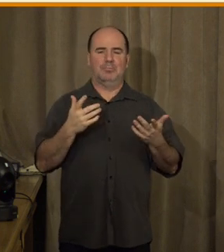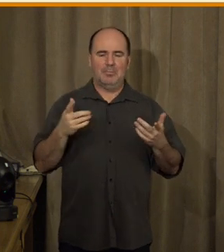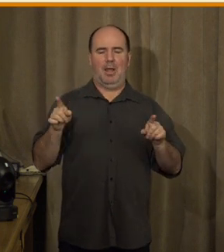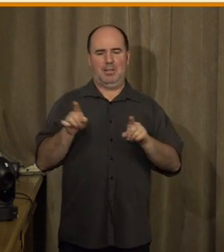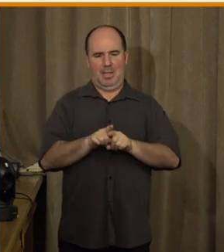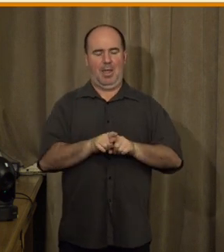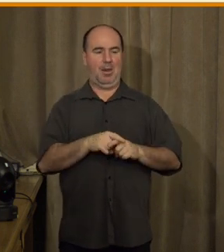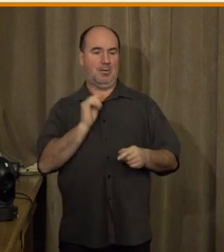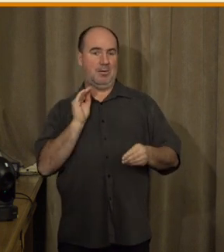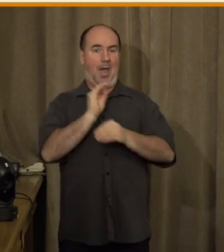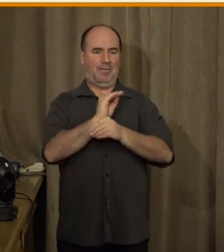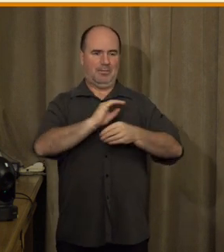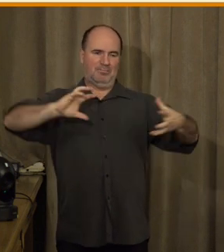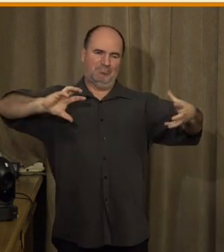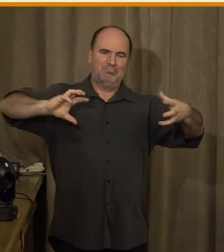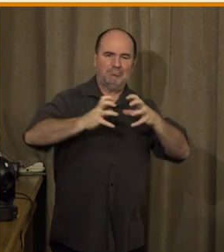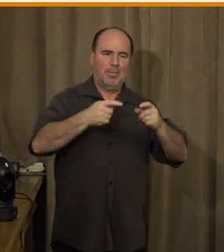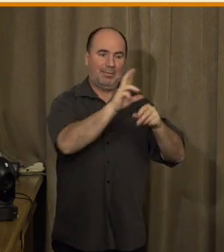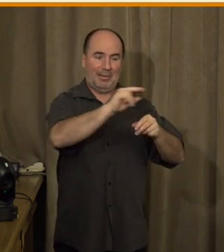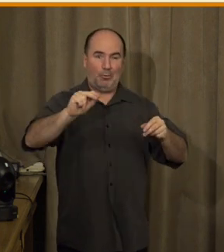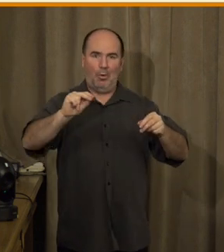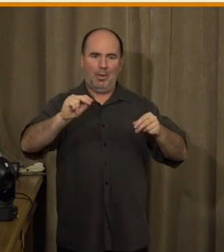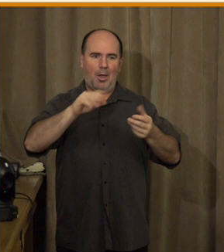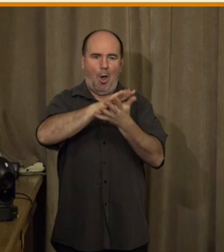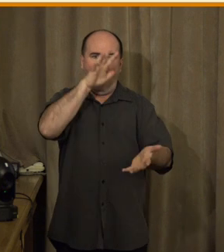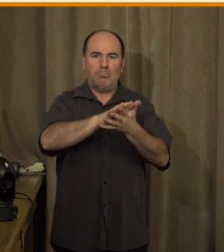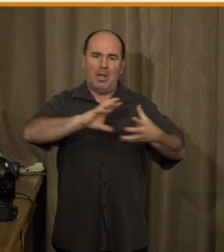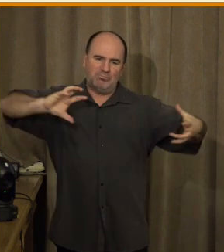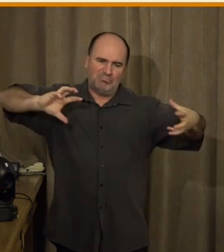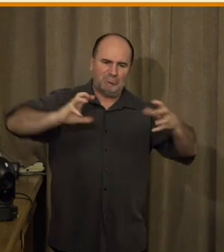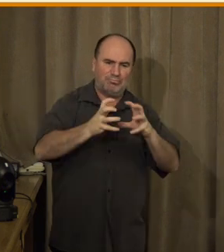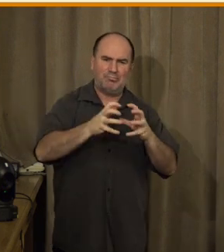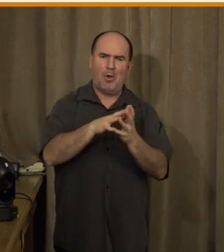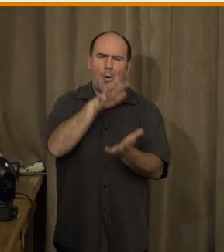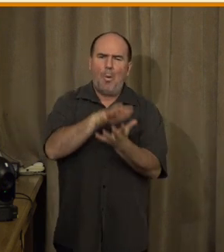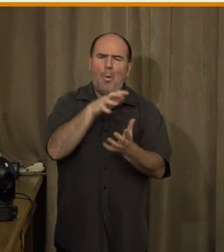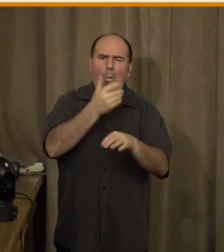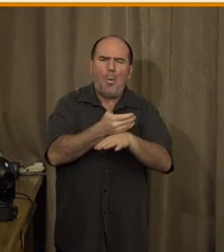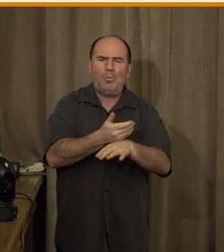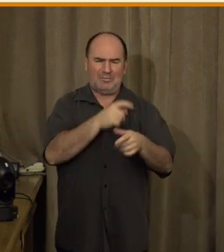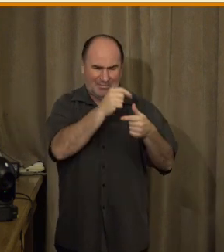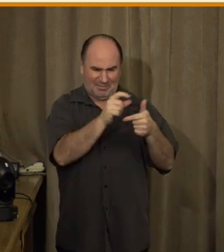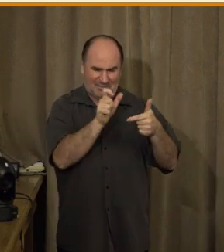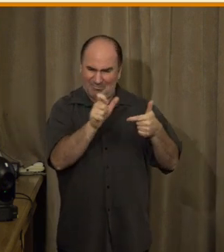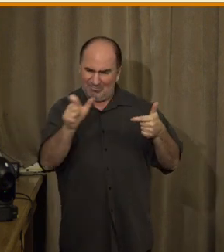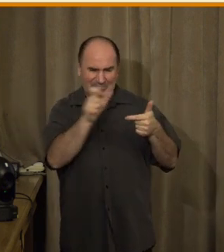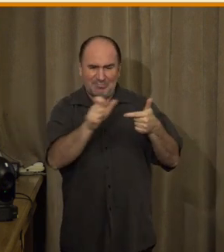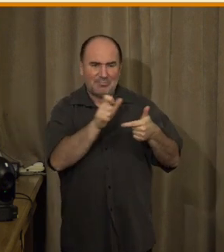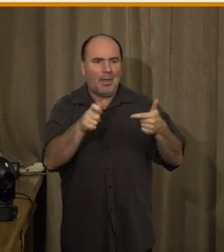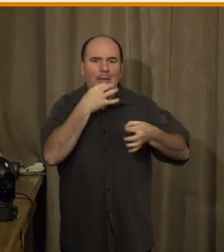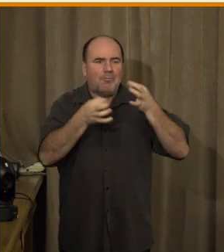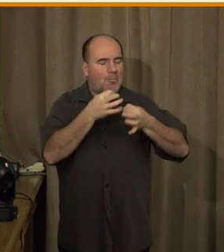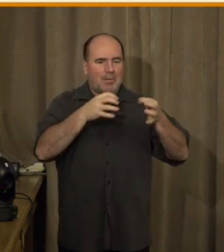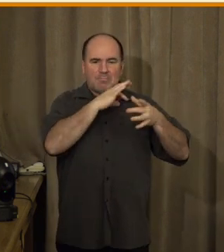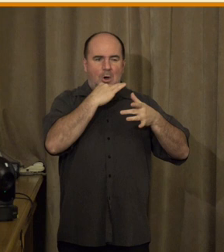tak je poměrně zhutněný, je to rychlé. A pokud já nemám ve sem jazyce moc možnost získat informace jinde, tak jak